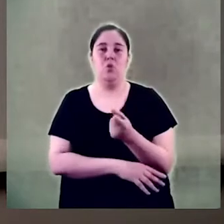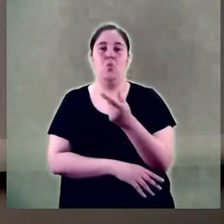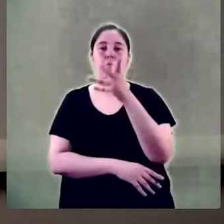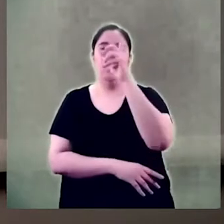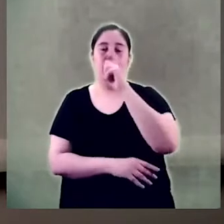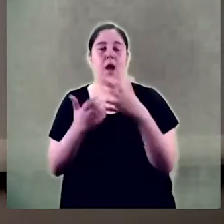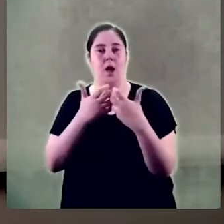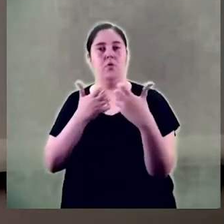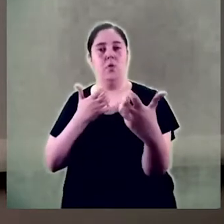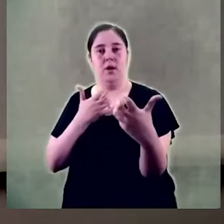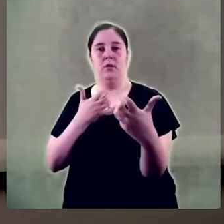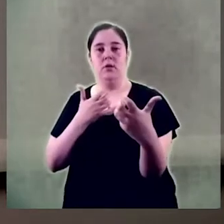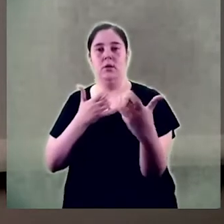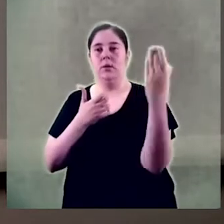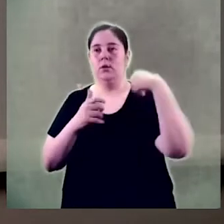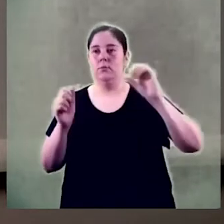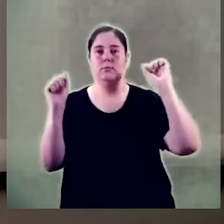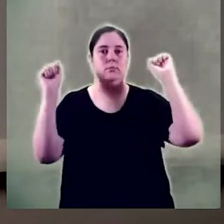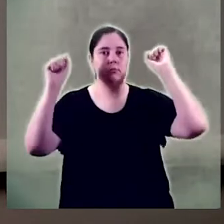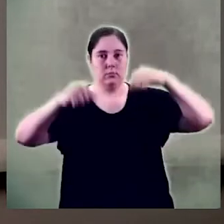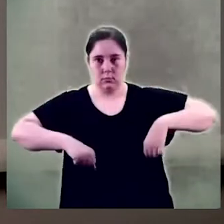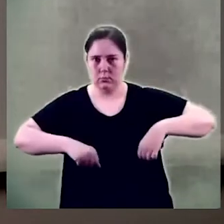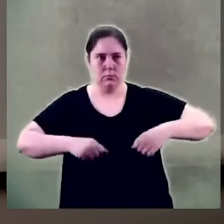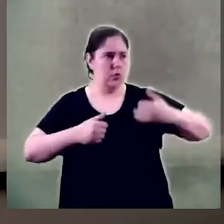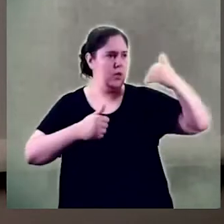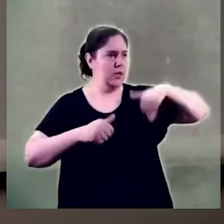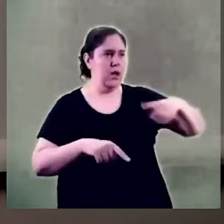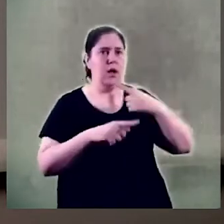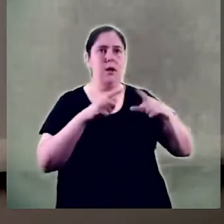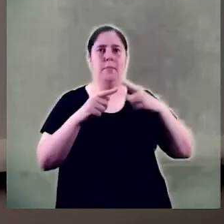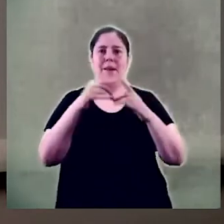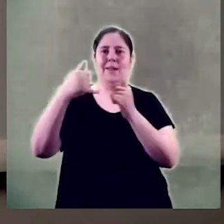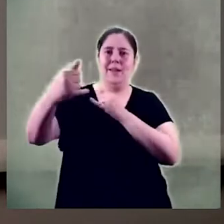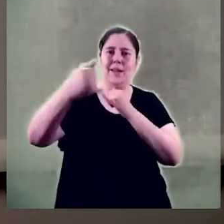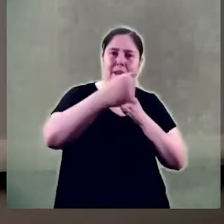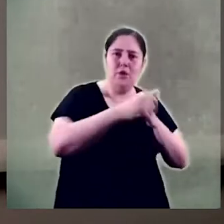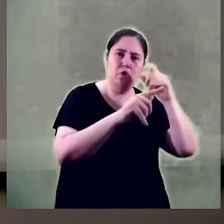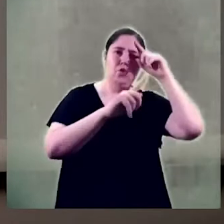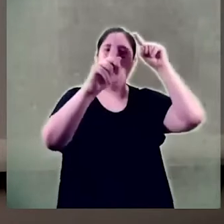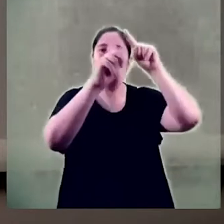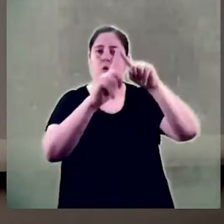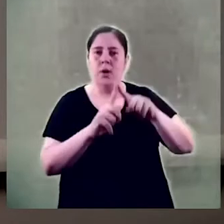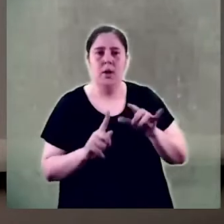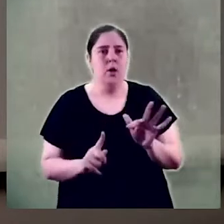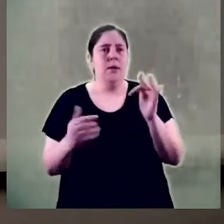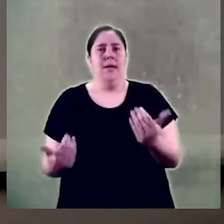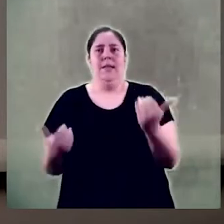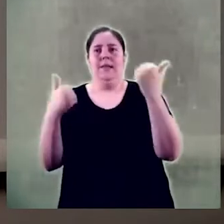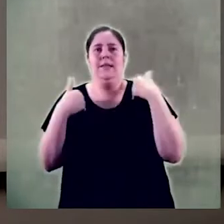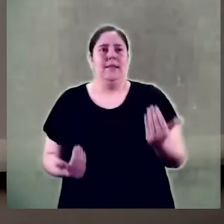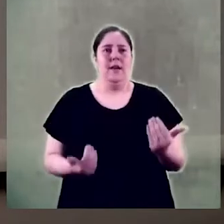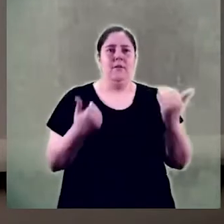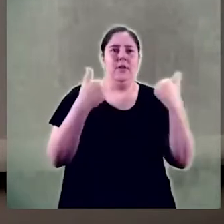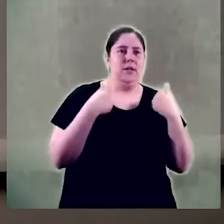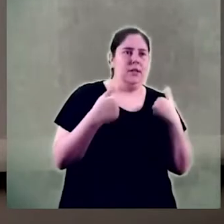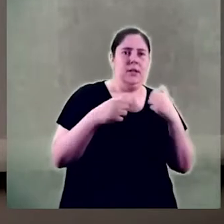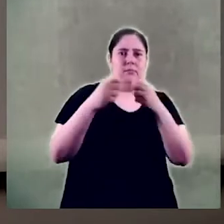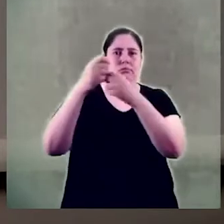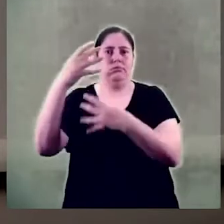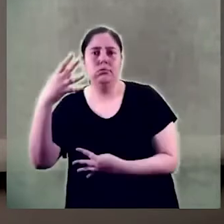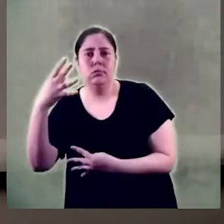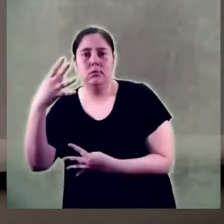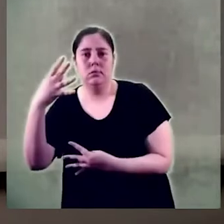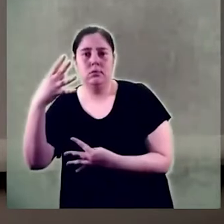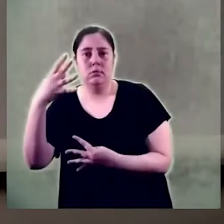amb una definició excel·lent d'eixos, d'objectius i definició de responsabilitats i, per tant, us haig de dir que